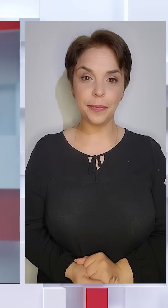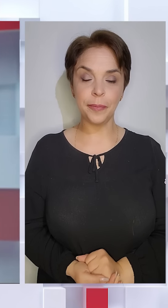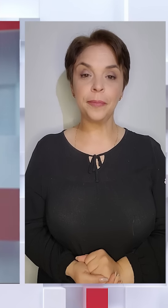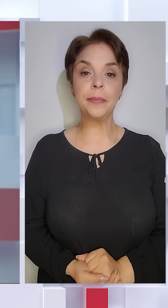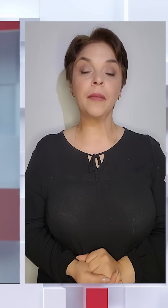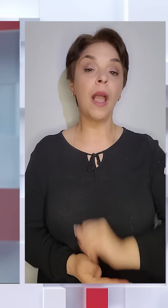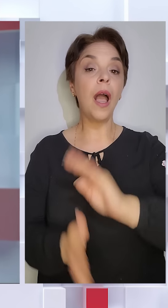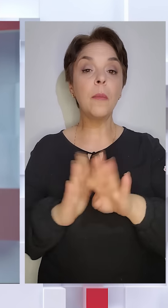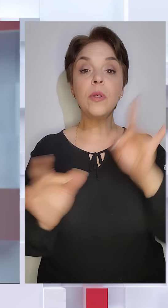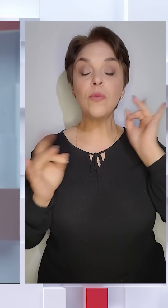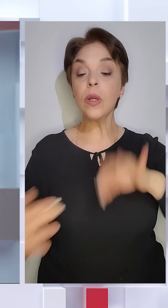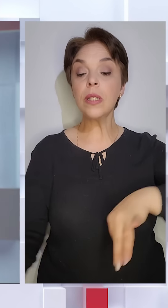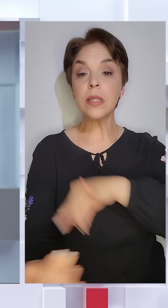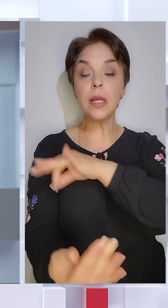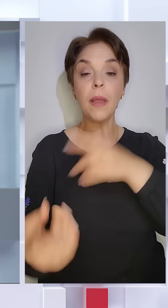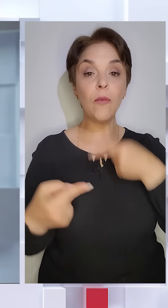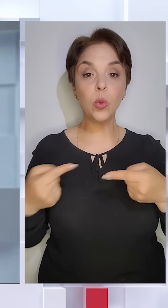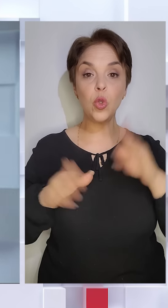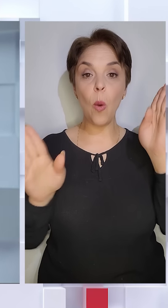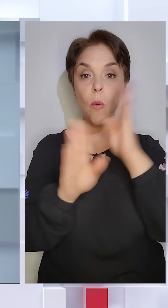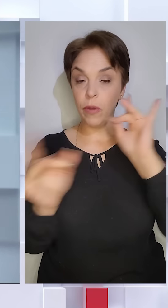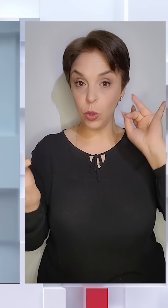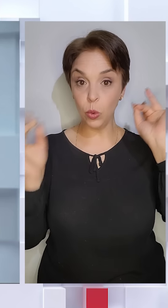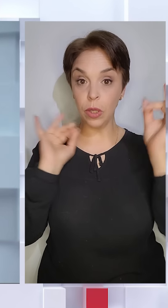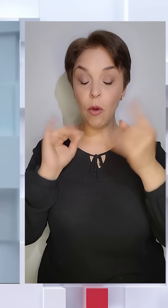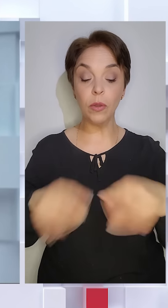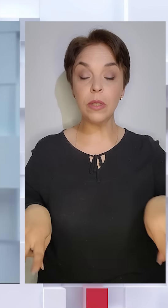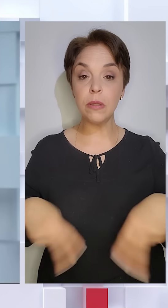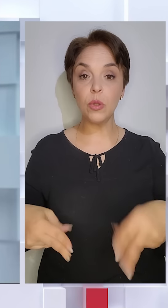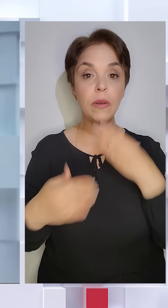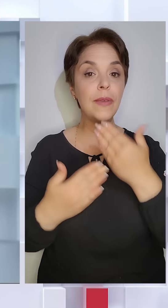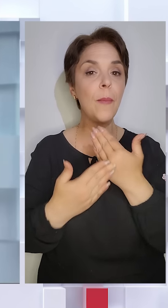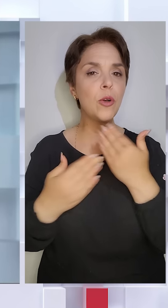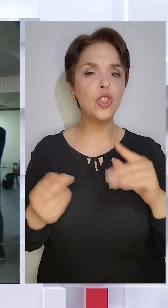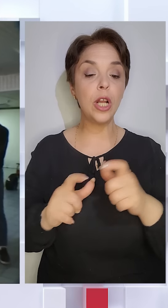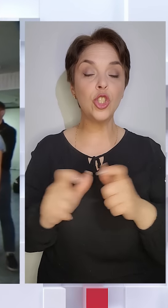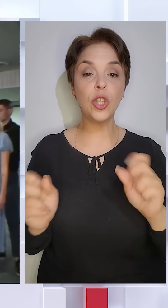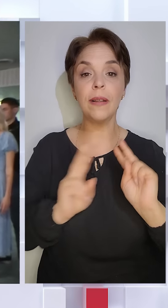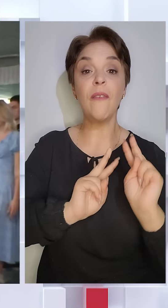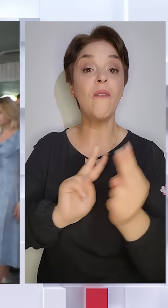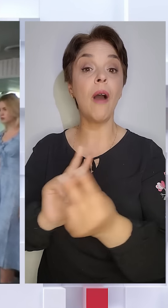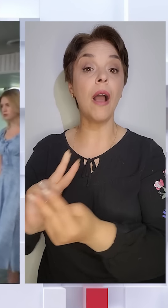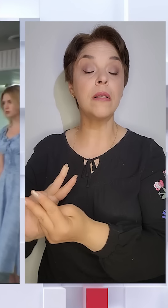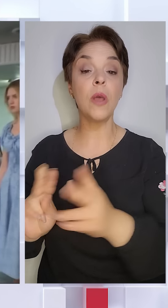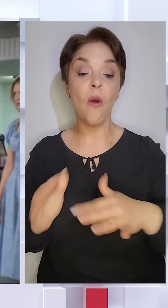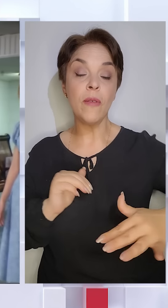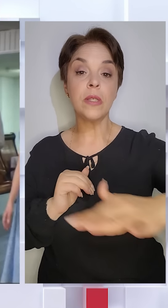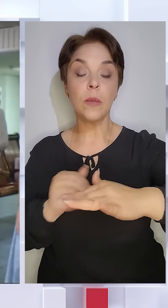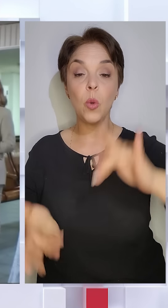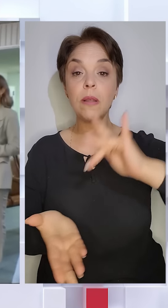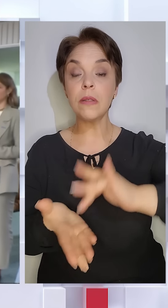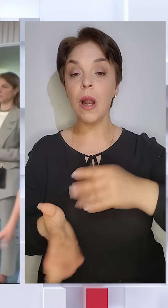Під звуки скрипки і водночас повітряної тривоги. Вони станцювали свій прощальний шкільний вальс у вестибюлі